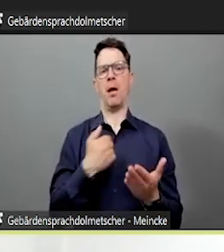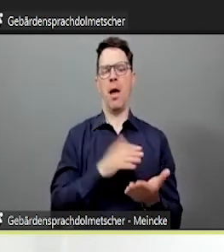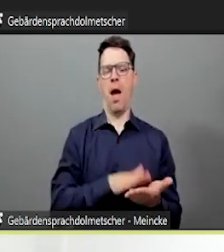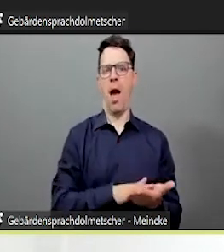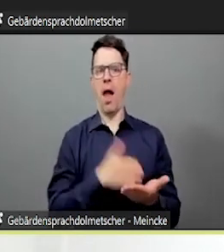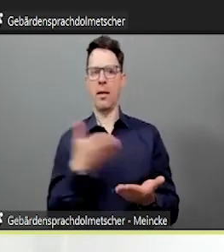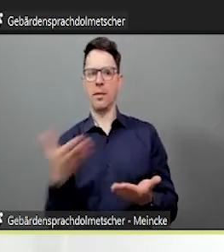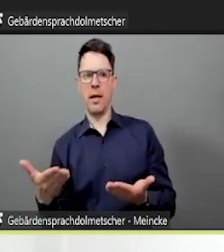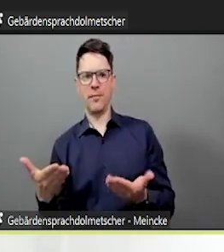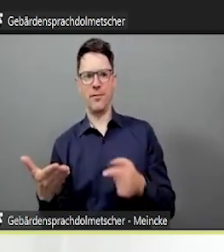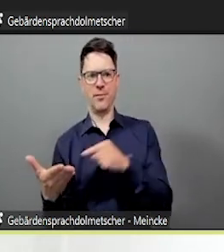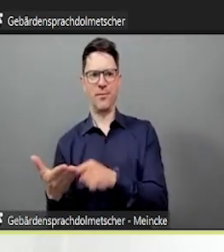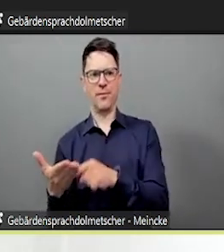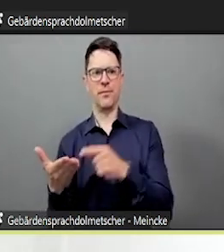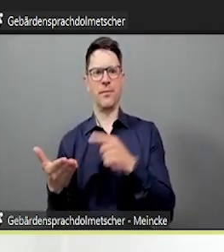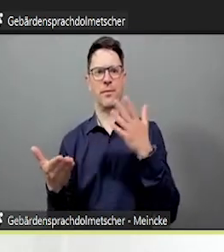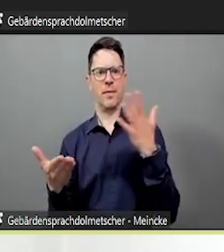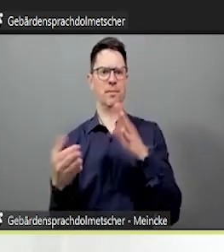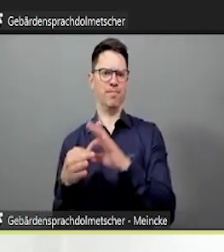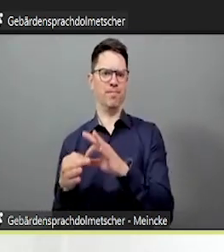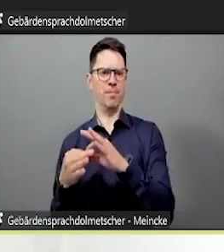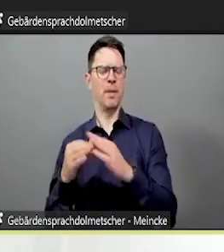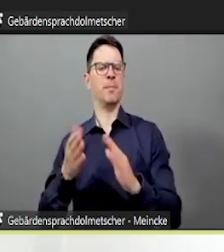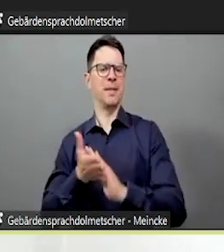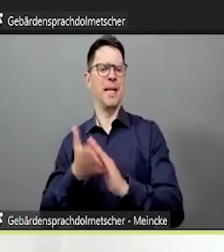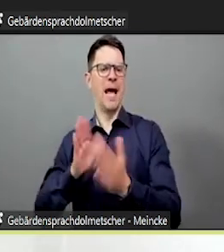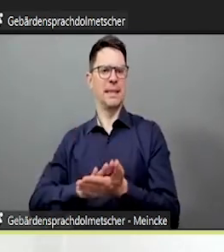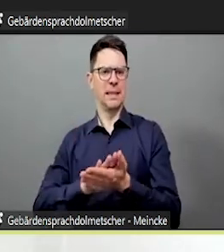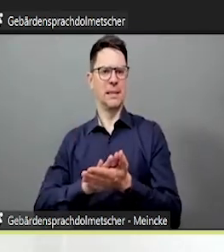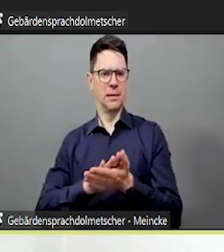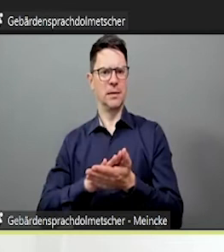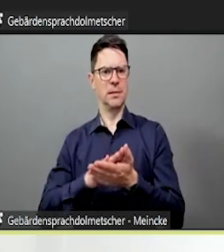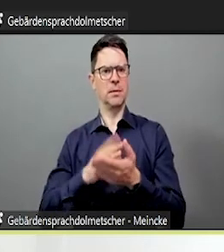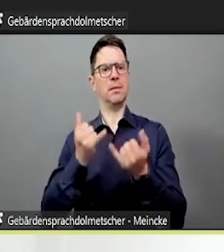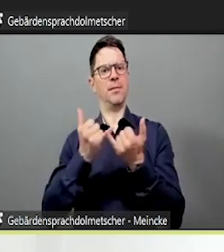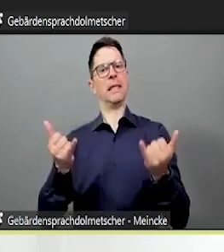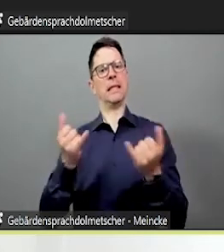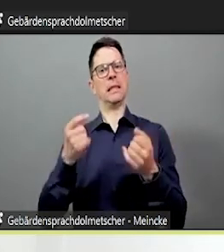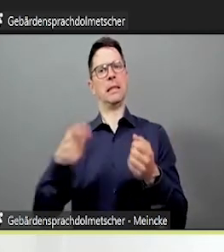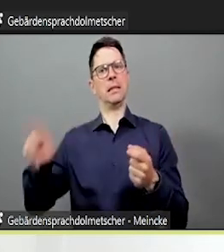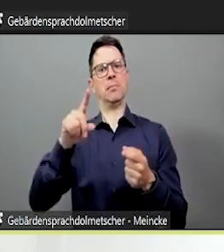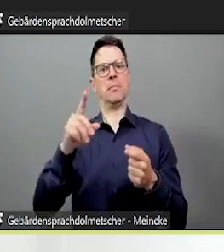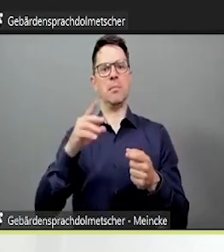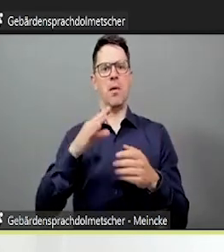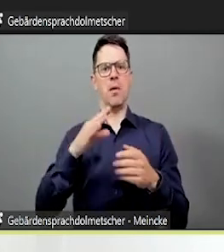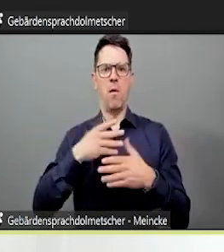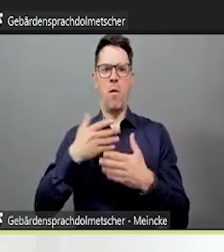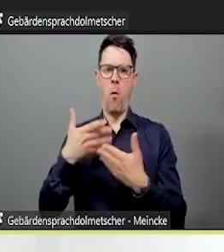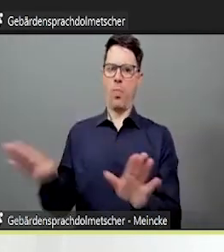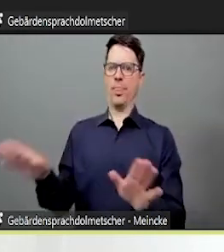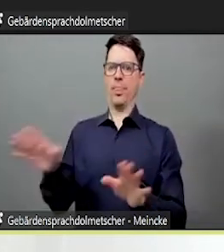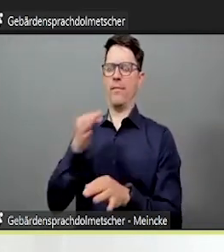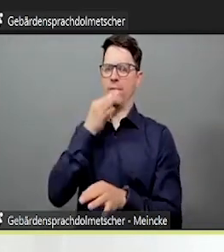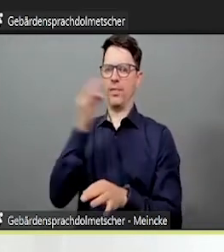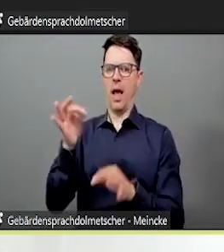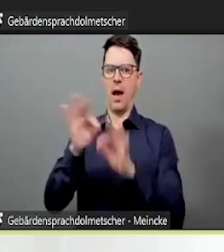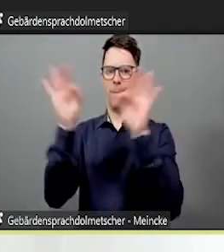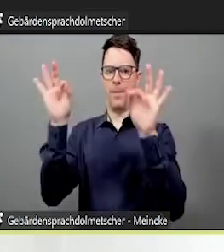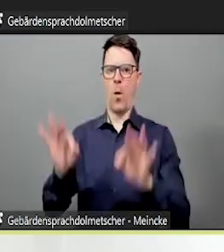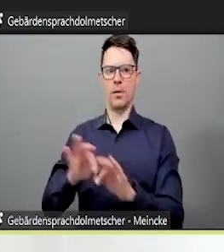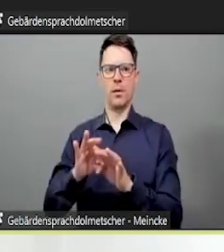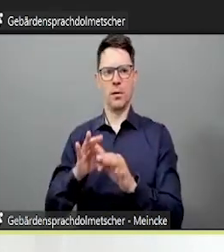mal ausprobiert. Sie nutzen ja vermutlich irgendeine Plattform für Ihr Seminar. In unserem Fall ist es dann Open OLAT.